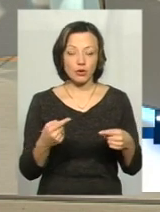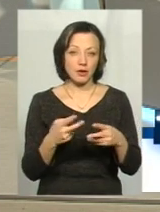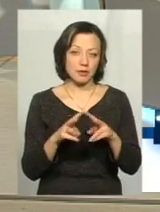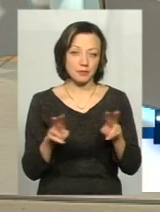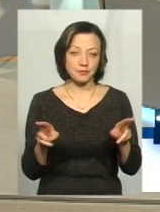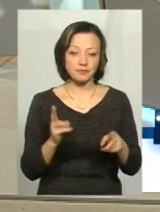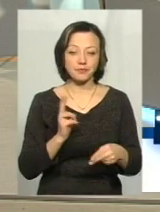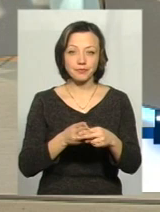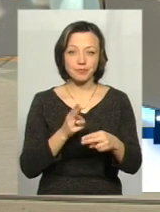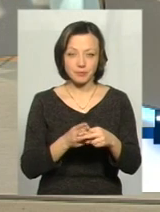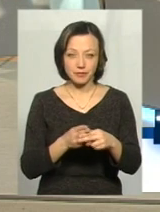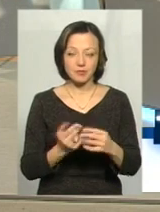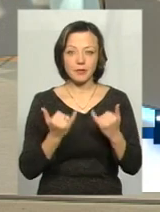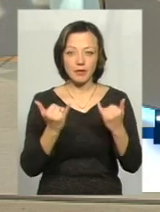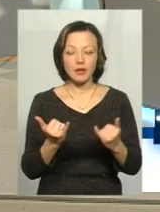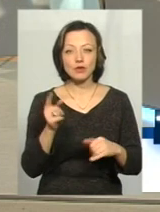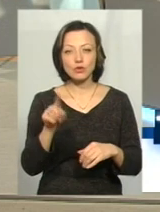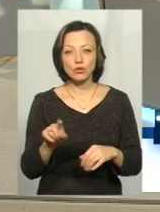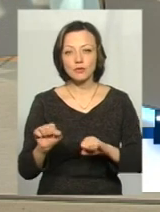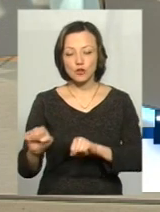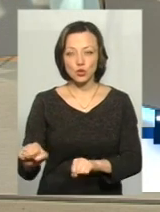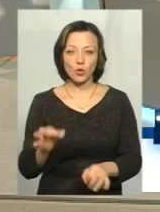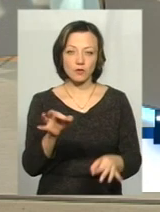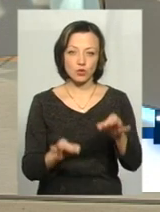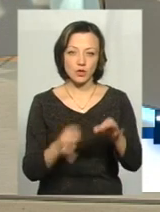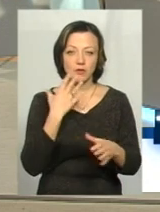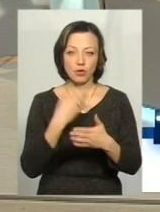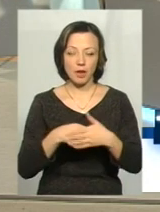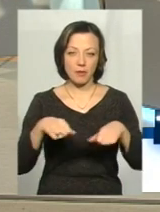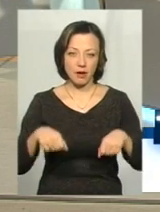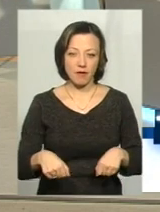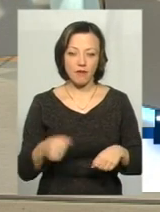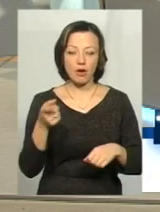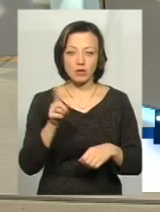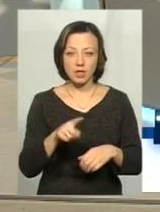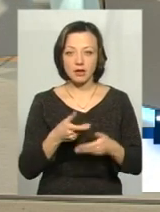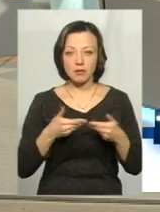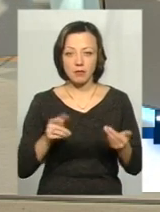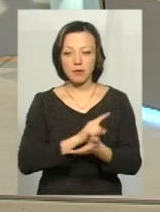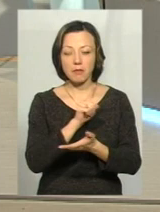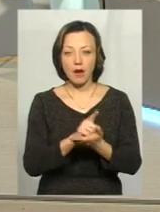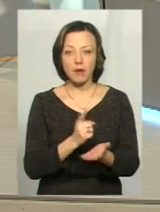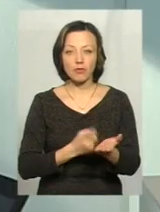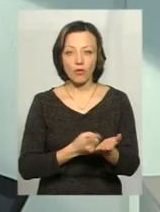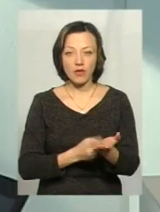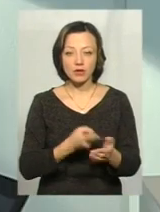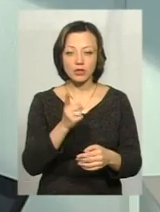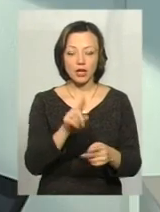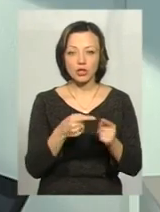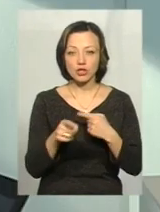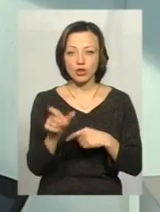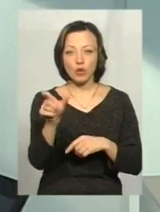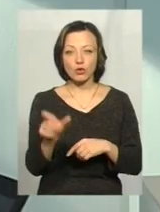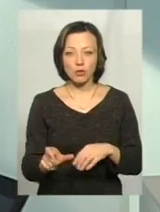перешкоди для того, щоб підстоювати в суді свої права, оскільки ми маємо довести, що та чи інша